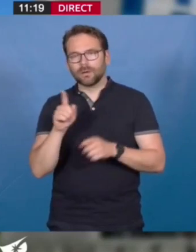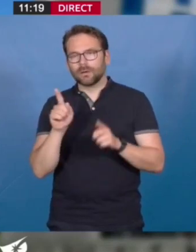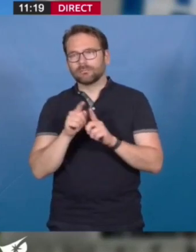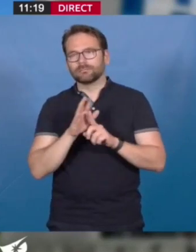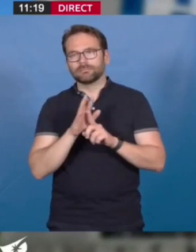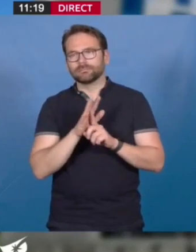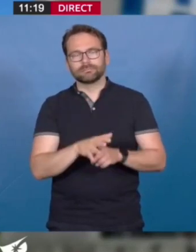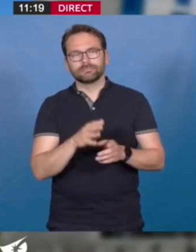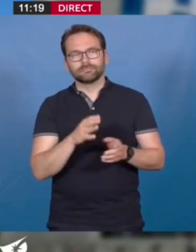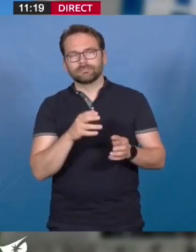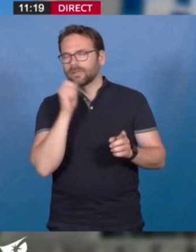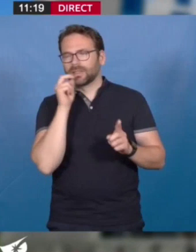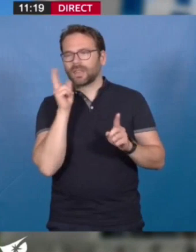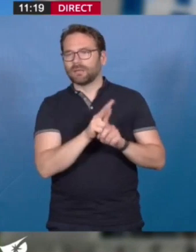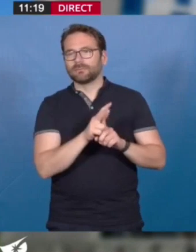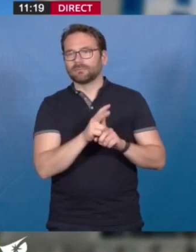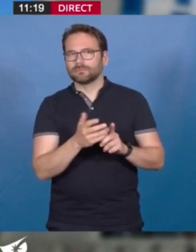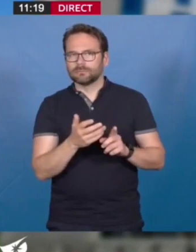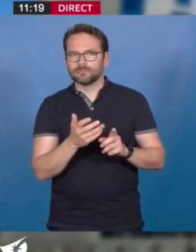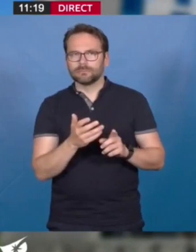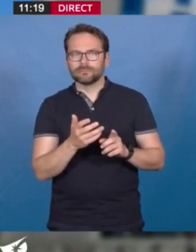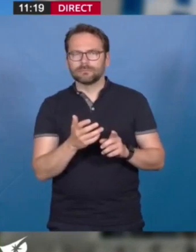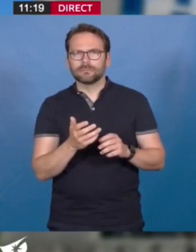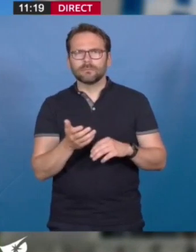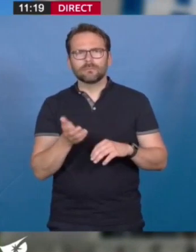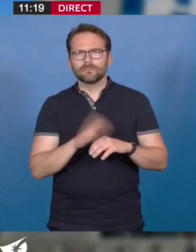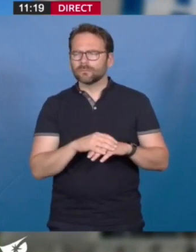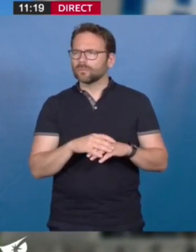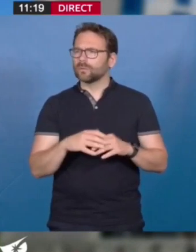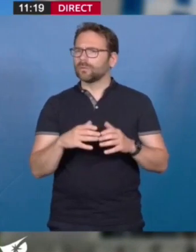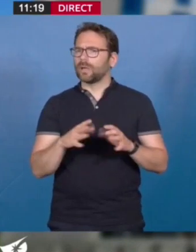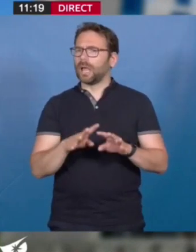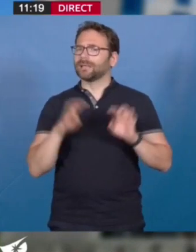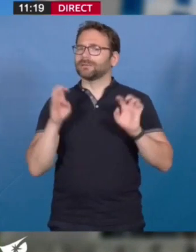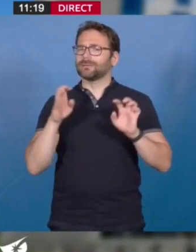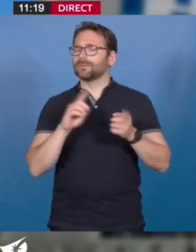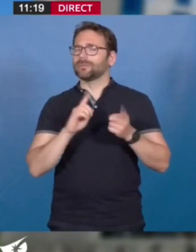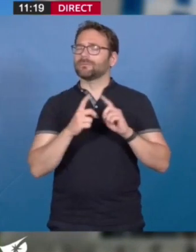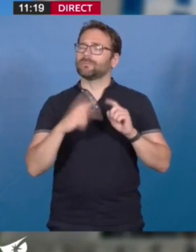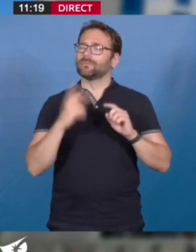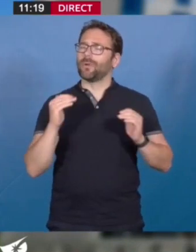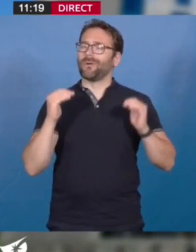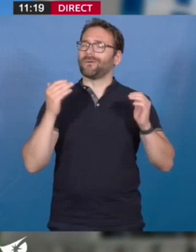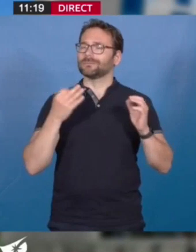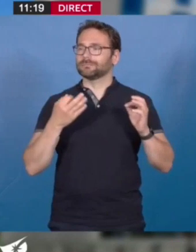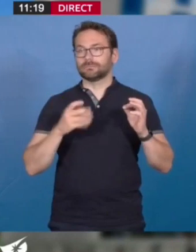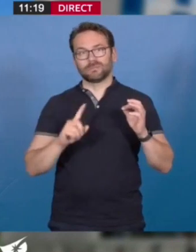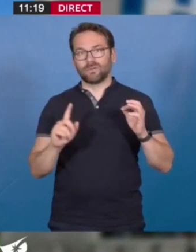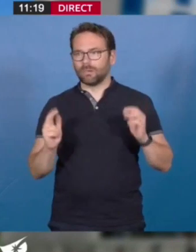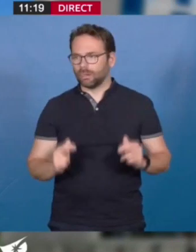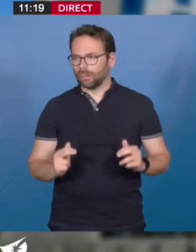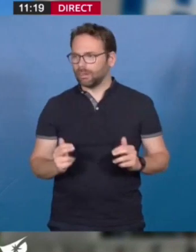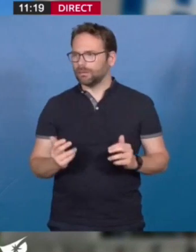ne crois que tout cela ne grandit pas notre Assemblée, et je le regrette profondément. Les acteurs